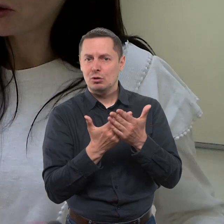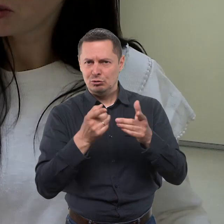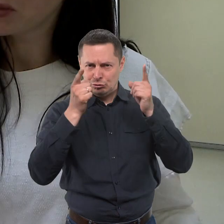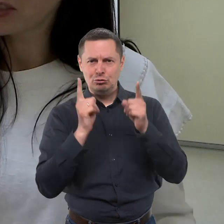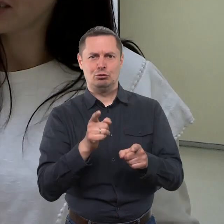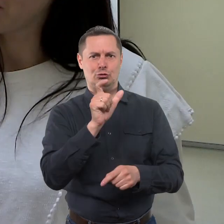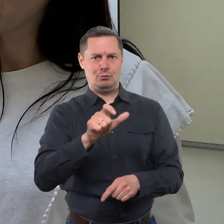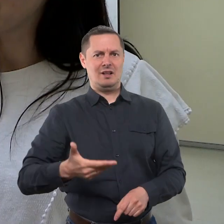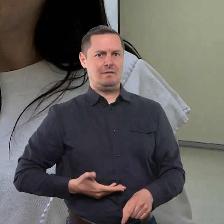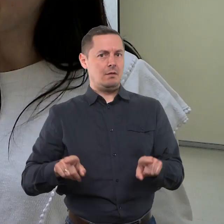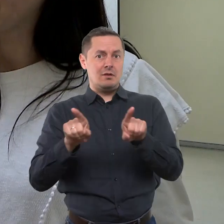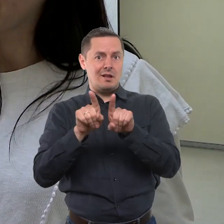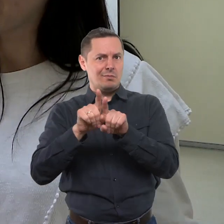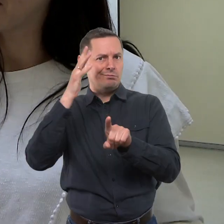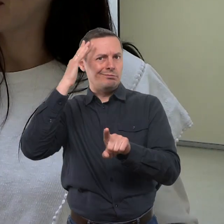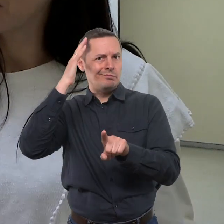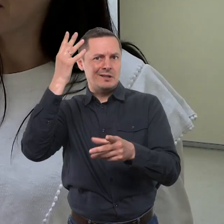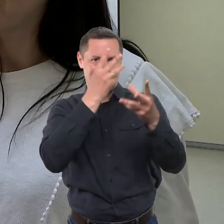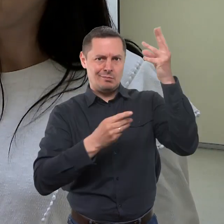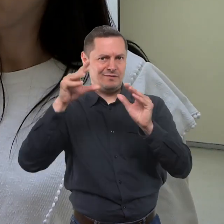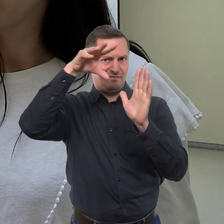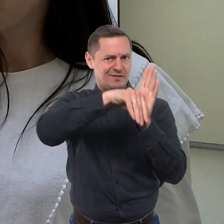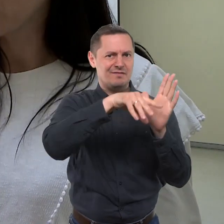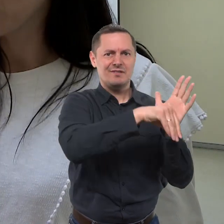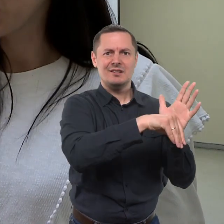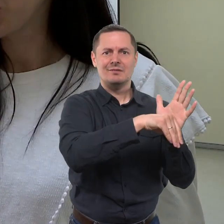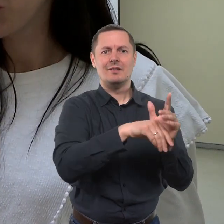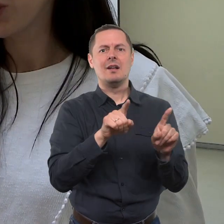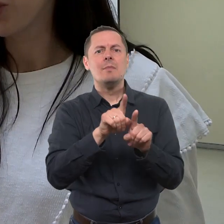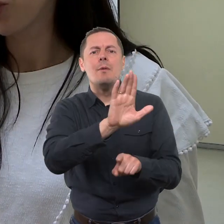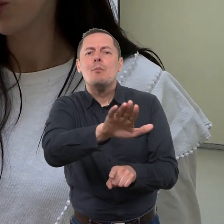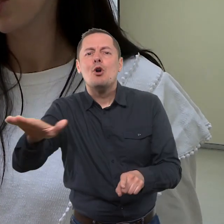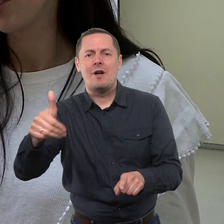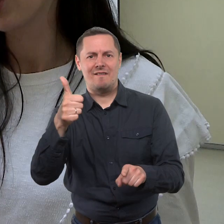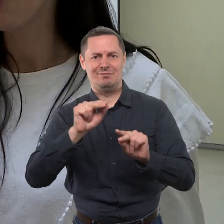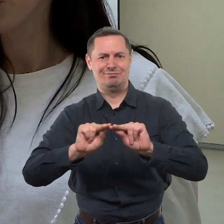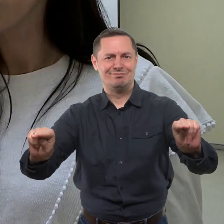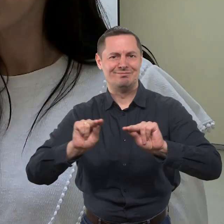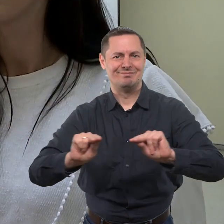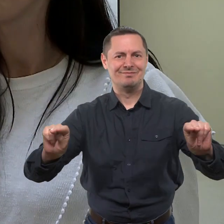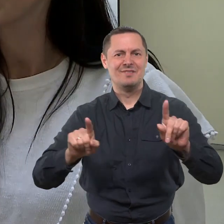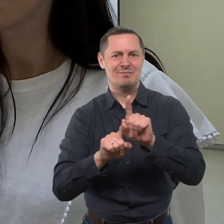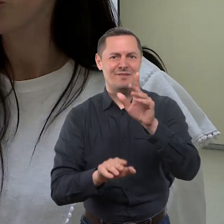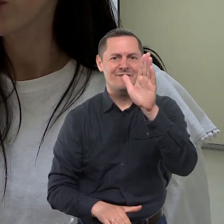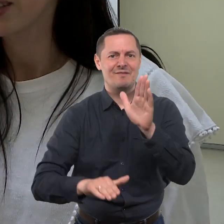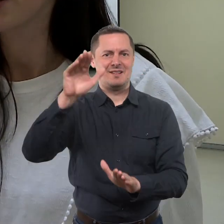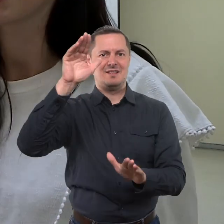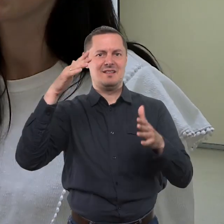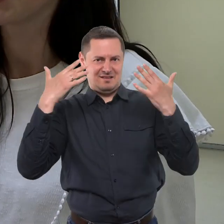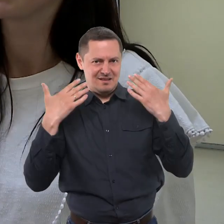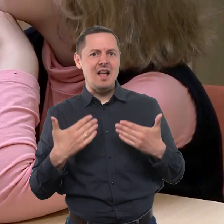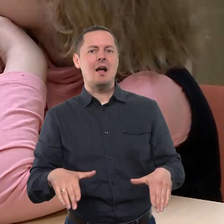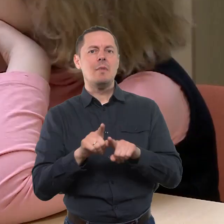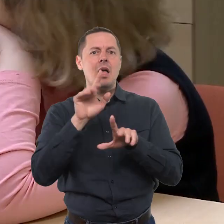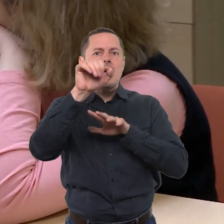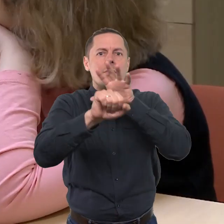aš noriu nuo mažens tą jausmą augdyti, kad ir kasdienybėje vaikai taip pat tu stebuklus matytų ir galbūt ir žaugia, paskui lengviau pastebėtų, knygas